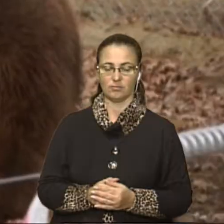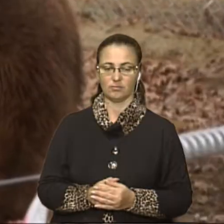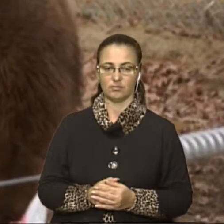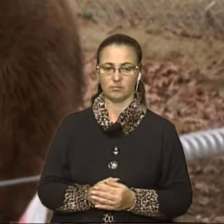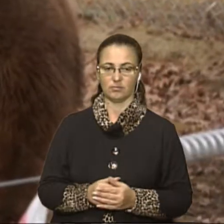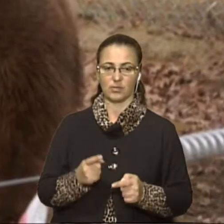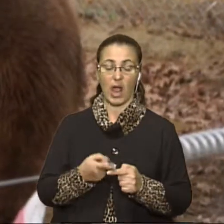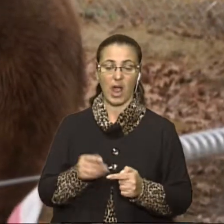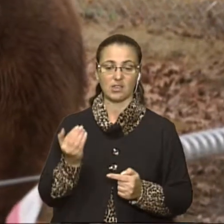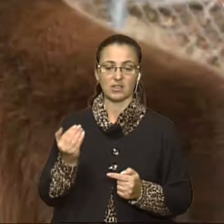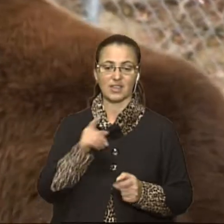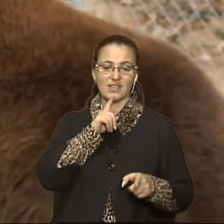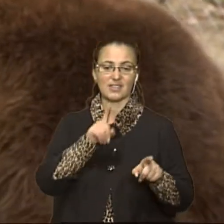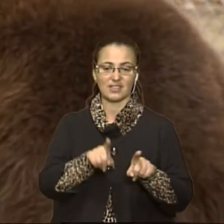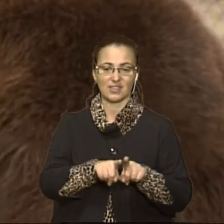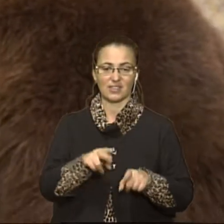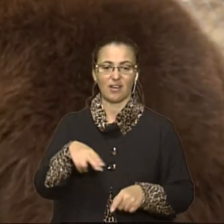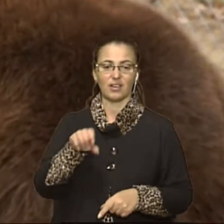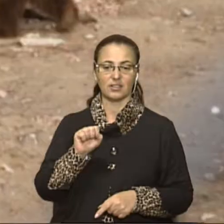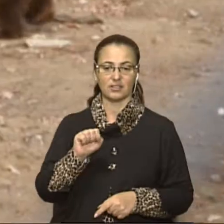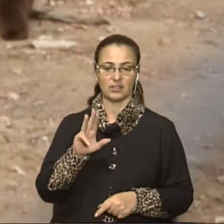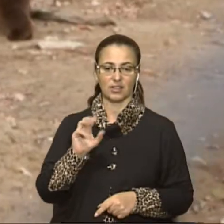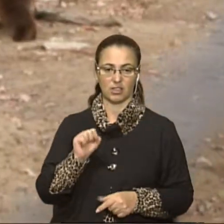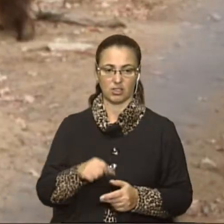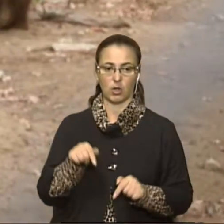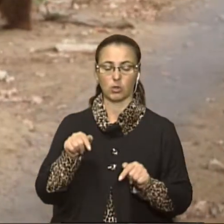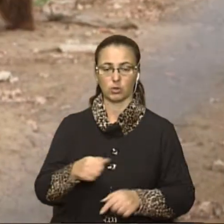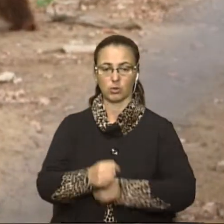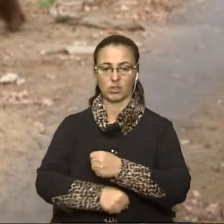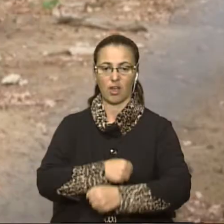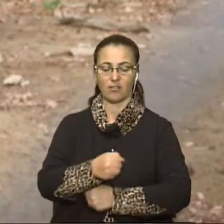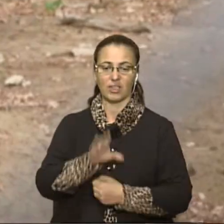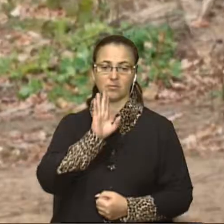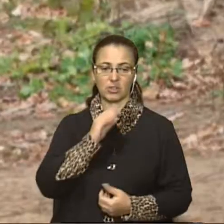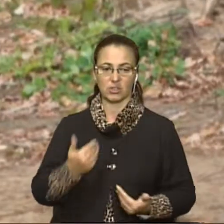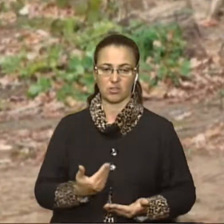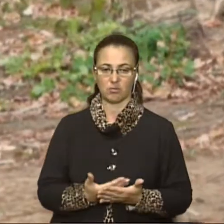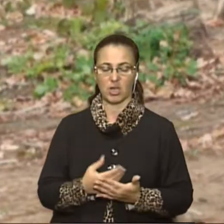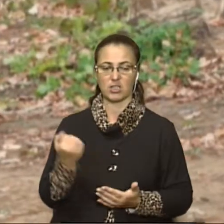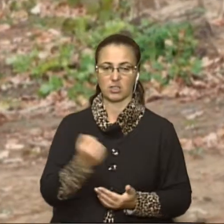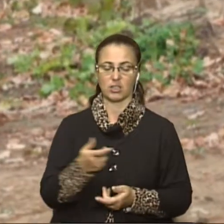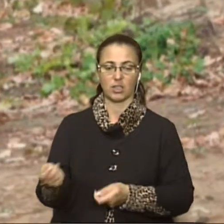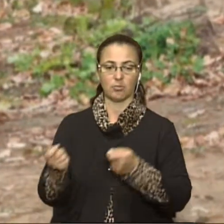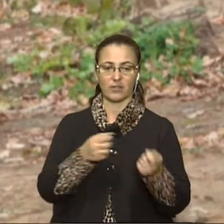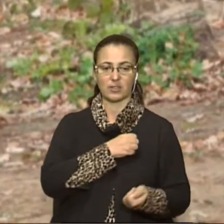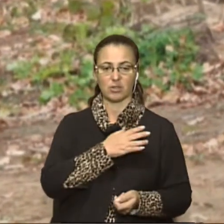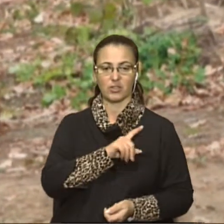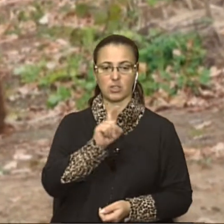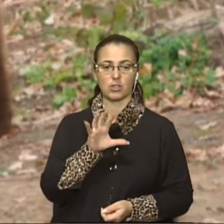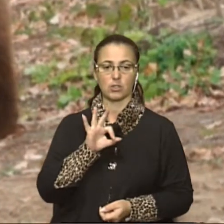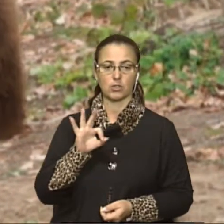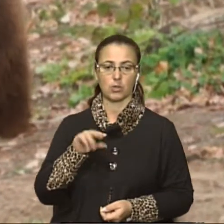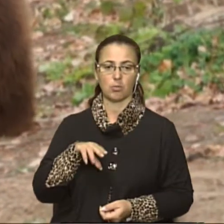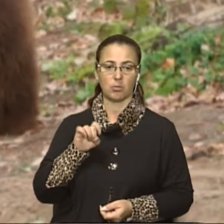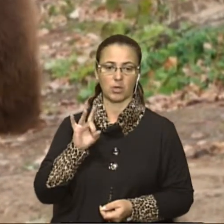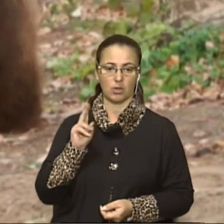А це її сестра Даша. Тут ведмедиці живуть майже тиждень. Їх привезли з приватного зоопарку на